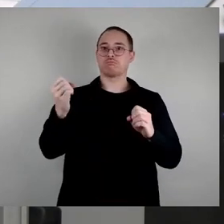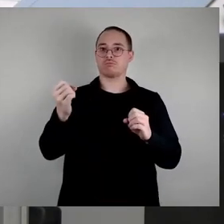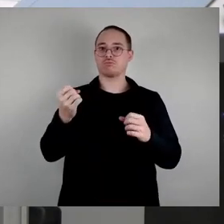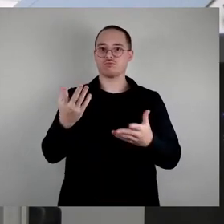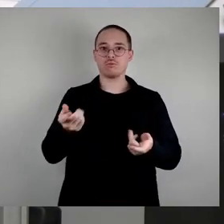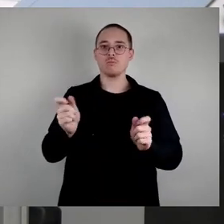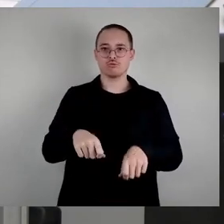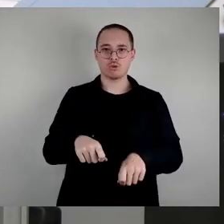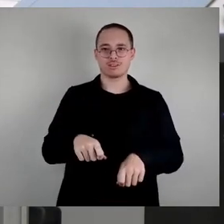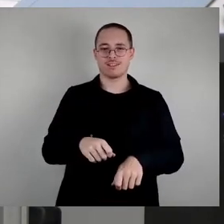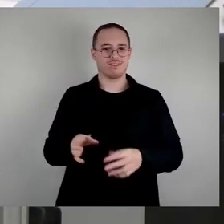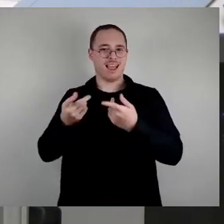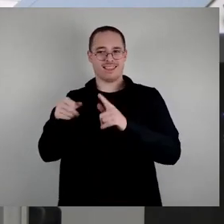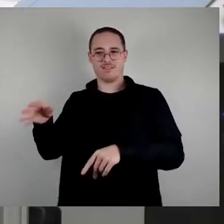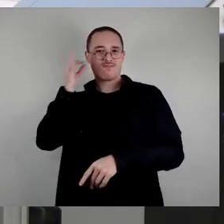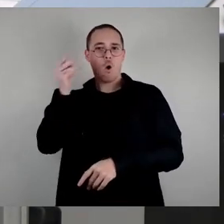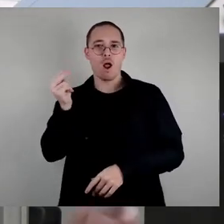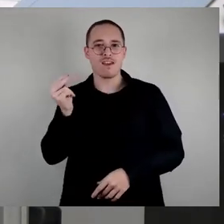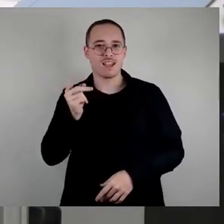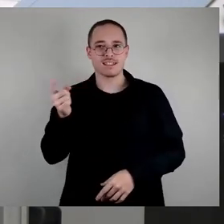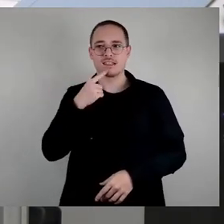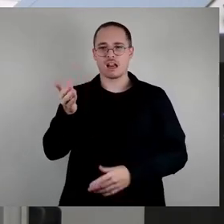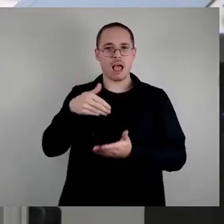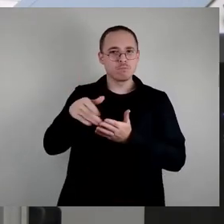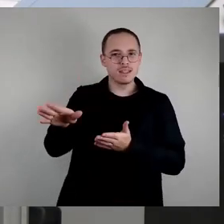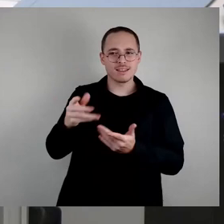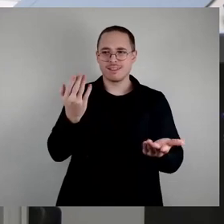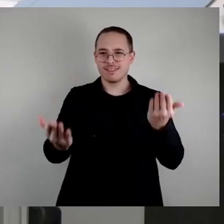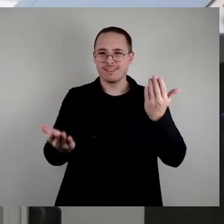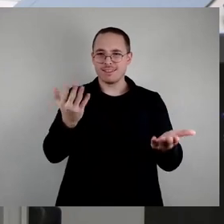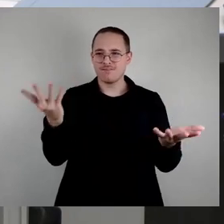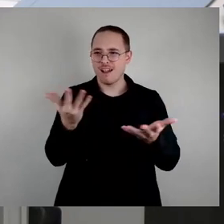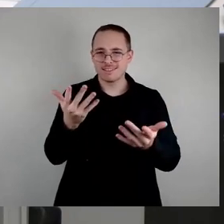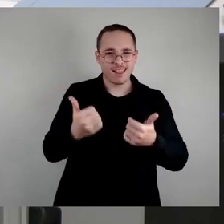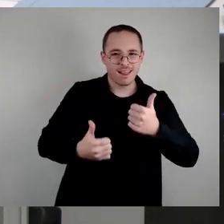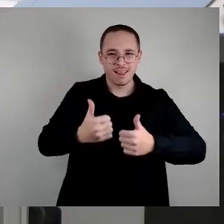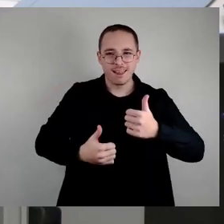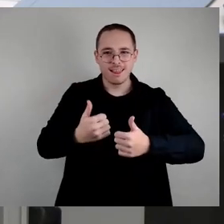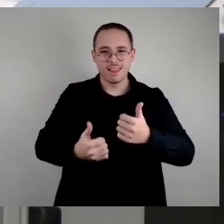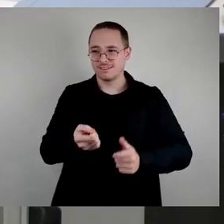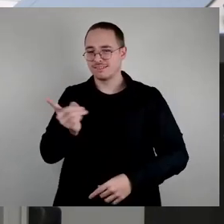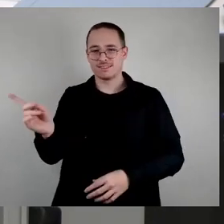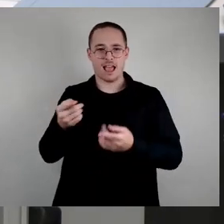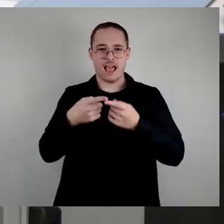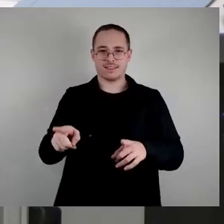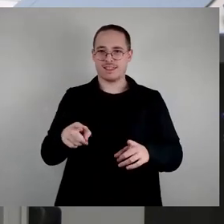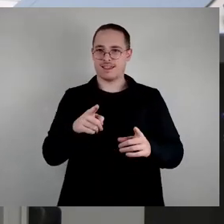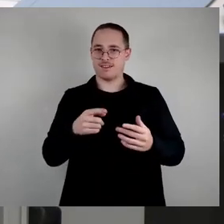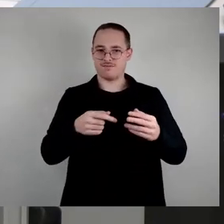wäre abgelehnt worden. Also ich weiß nicht, waren Sie alle bei verschiedenen Veranstaltungen? beim...